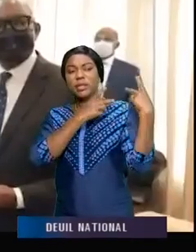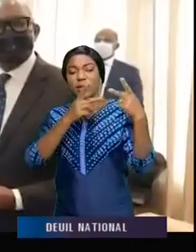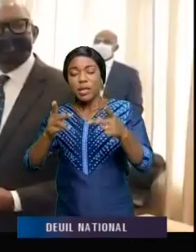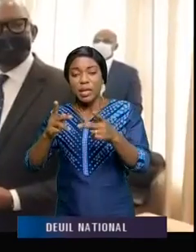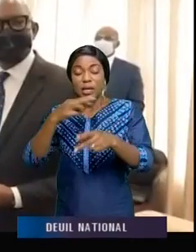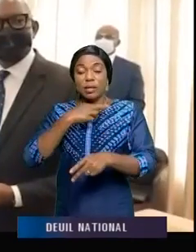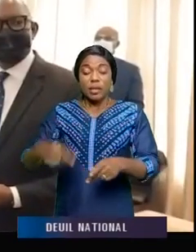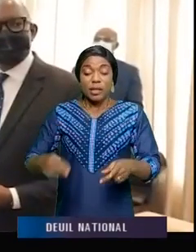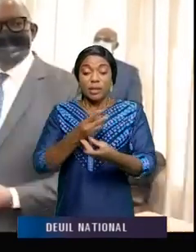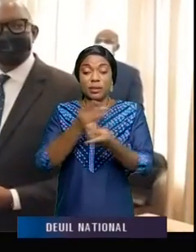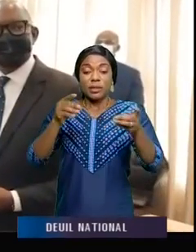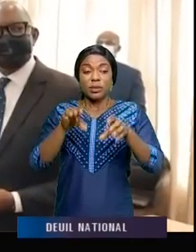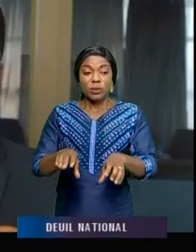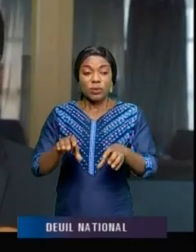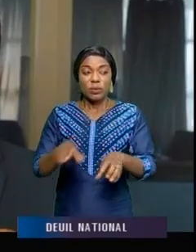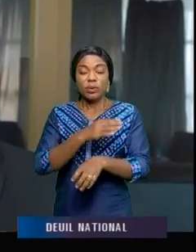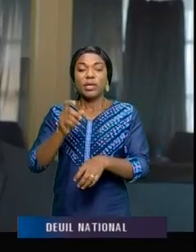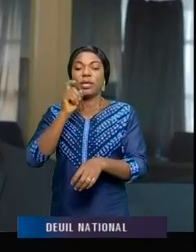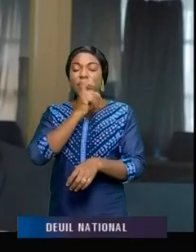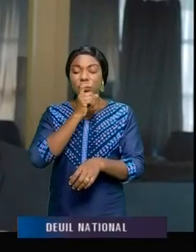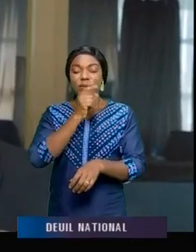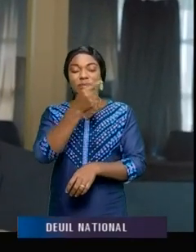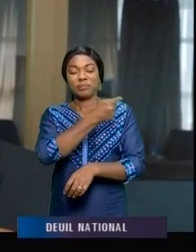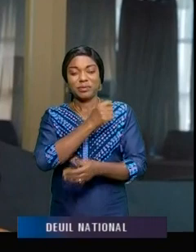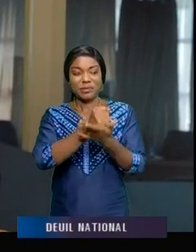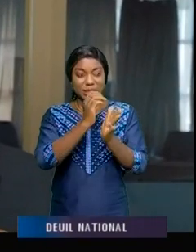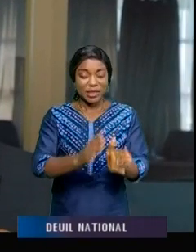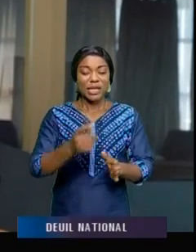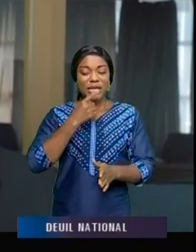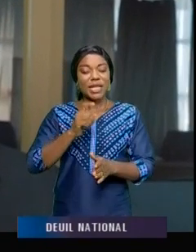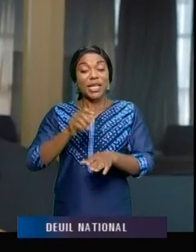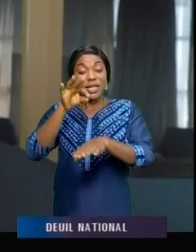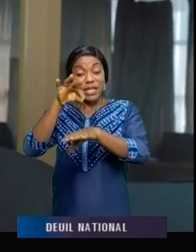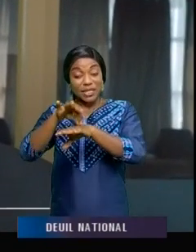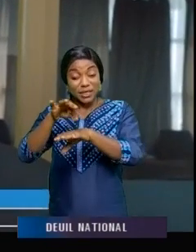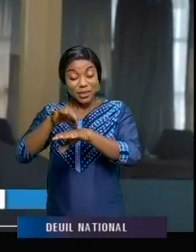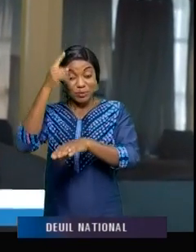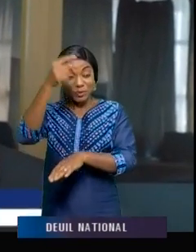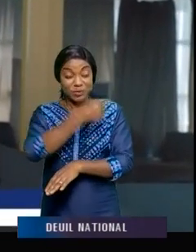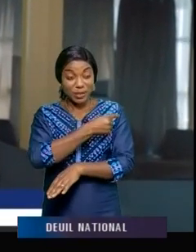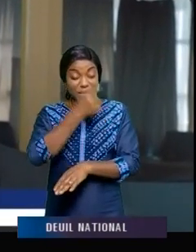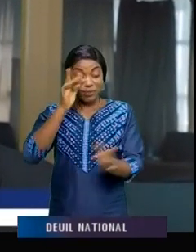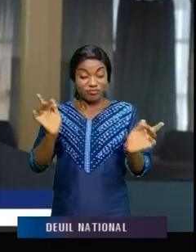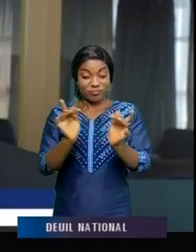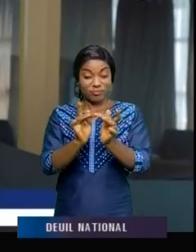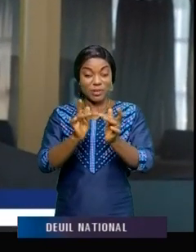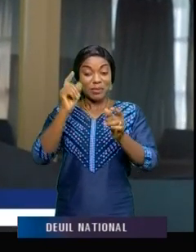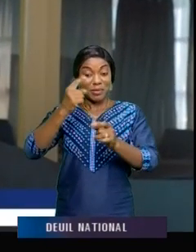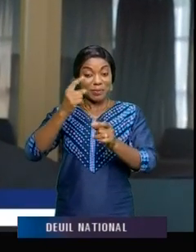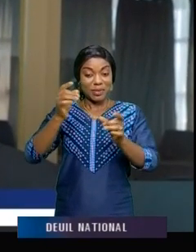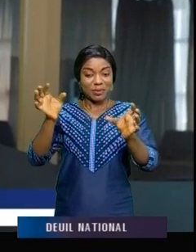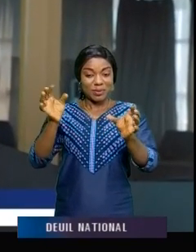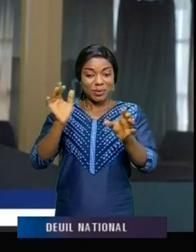Congo et les Marocs. C'était une occasion de passer en revue, puisque c'était le premier contact, les moyens